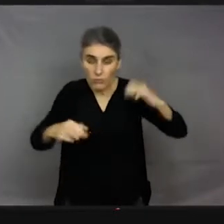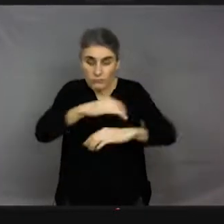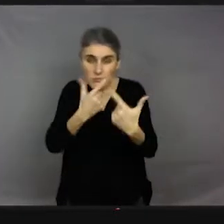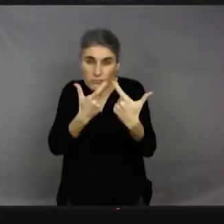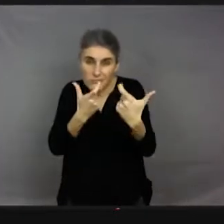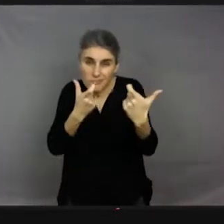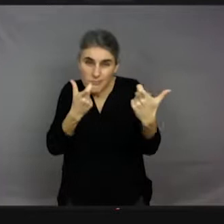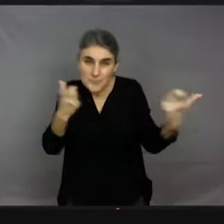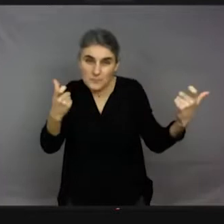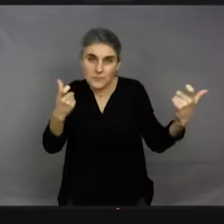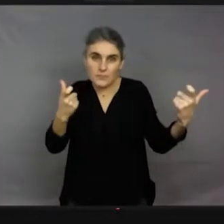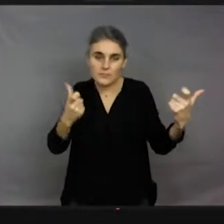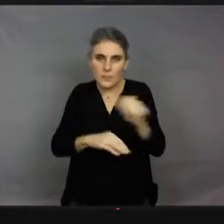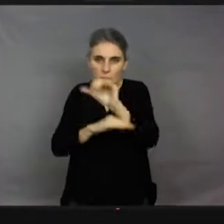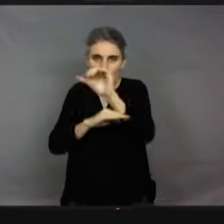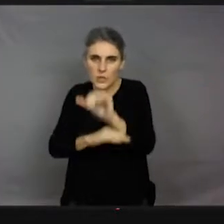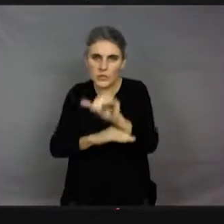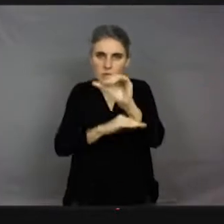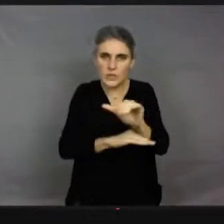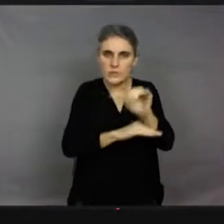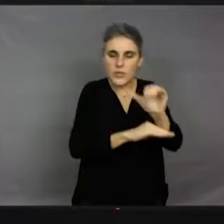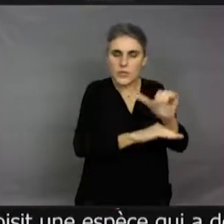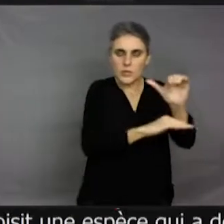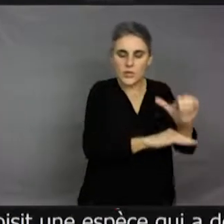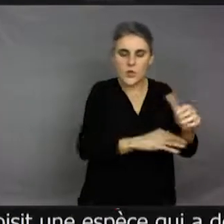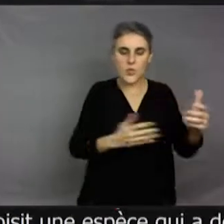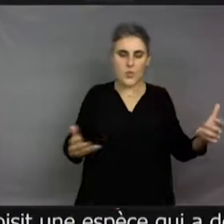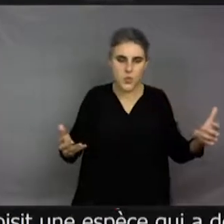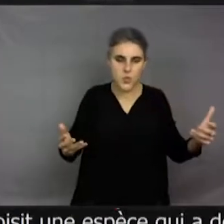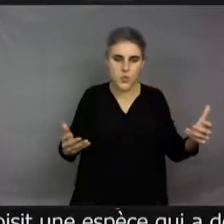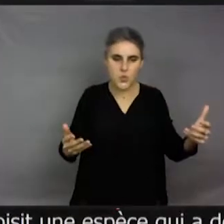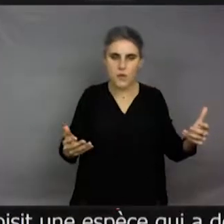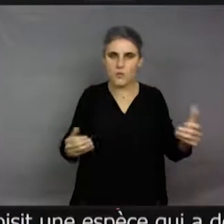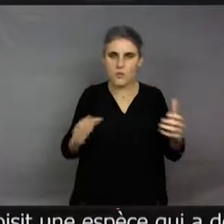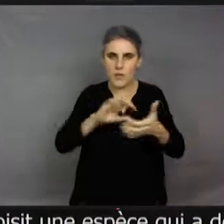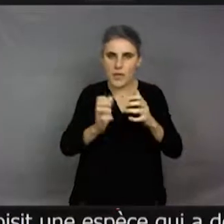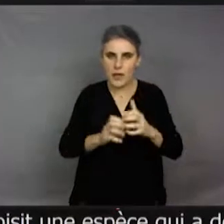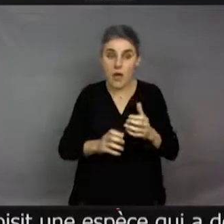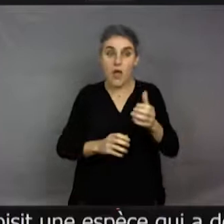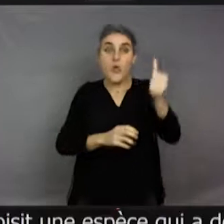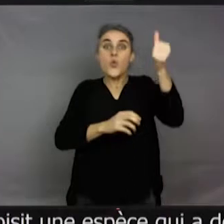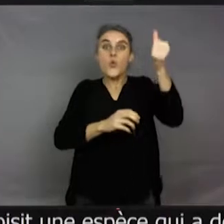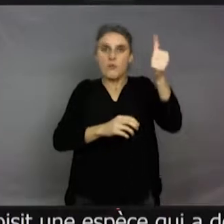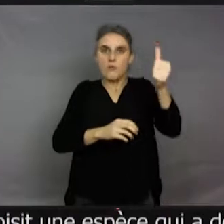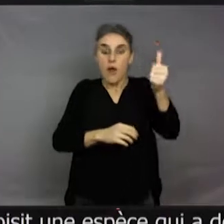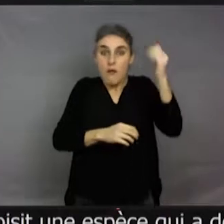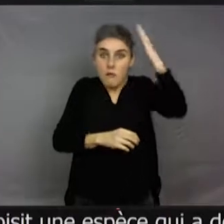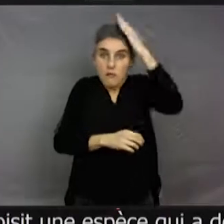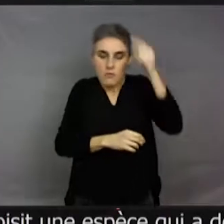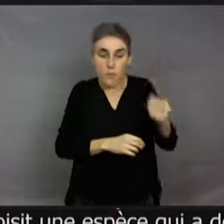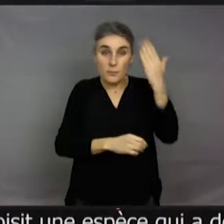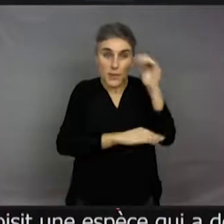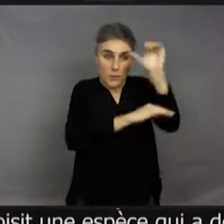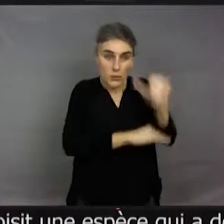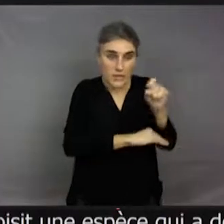a des grosses demandes écologiques et du coup, en fait, en la protégeant, par effet, par appui, ça va en protéger plein d'autres qui